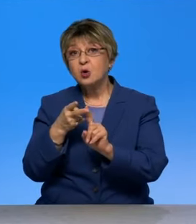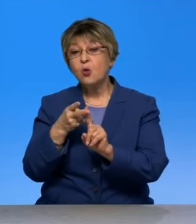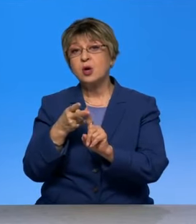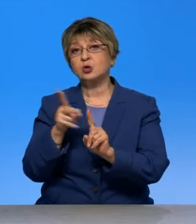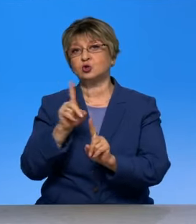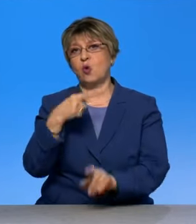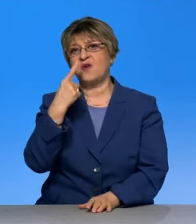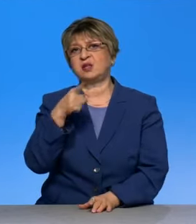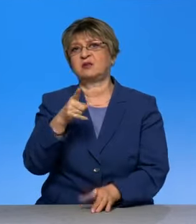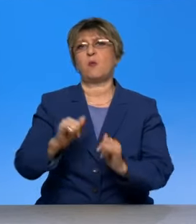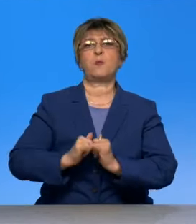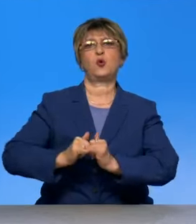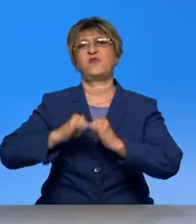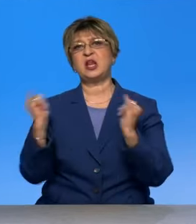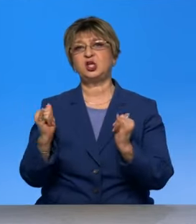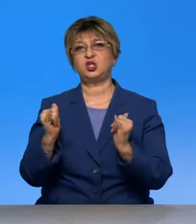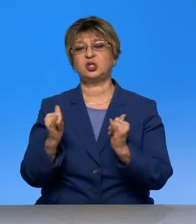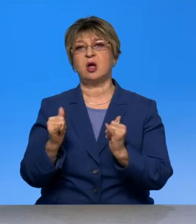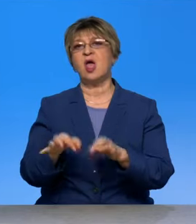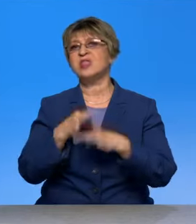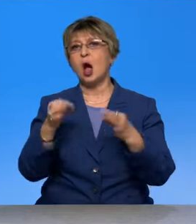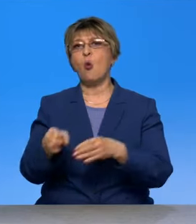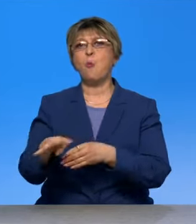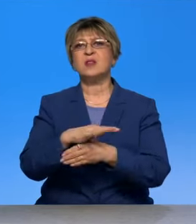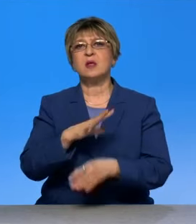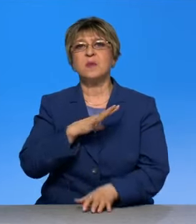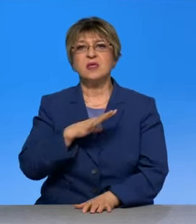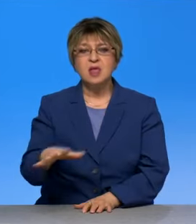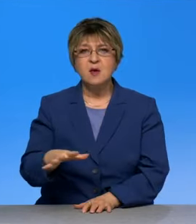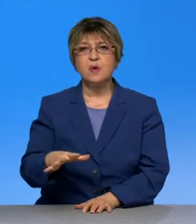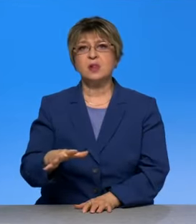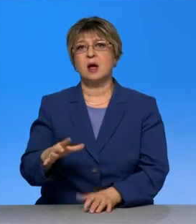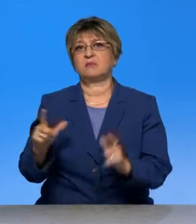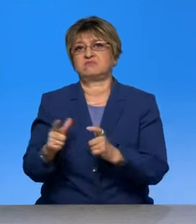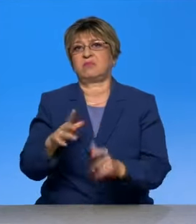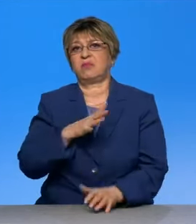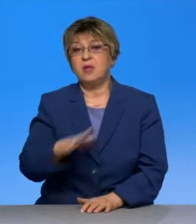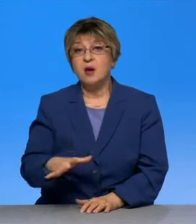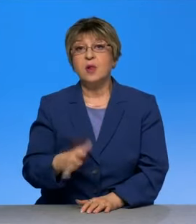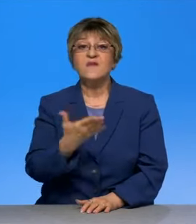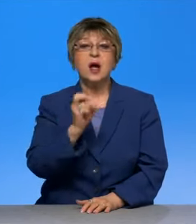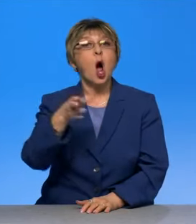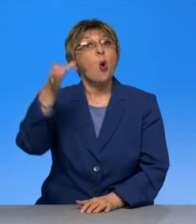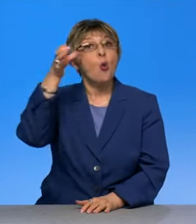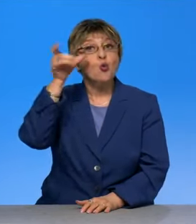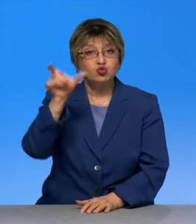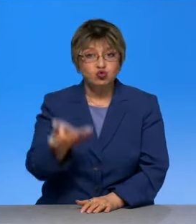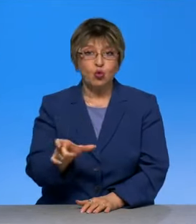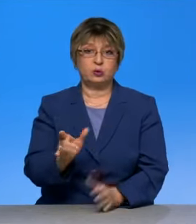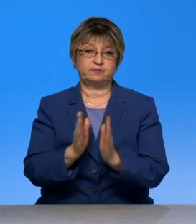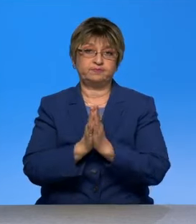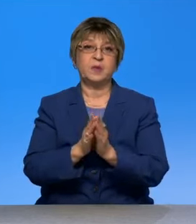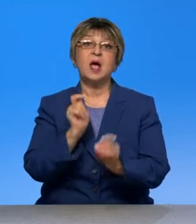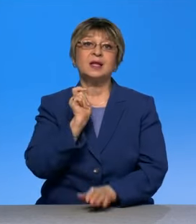журналистами и политиками. Никакой пандемии уж прям такой масштабной на самом деле не было. Вот вы можете, как ученый, действительно дать